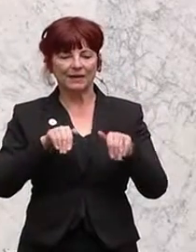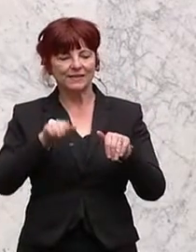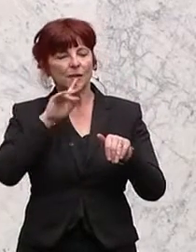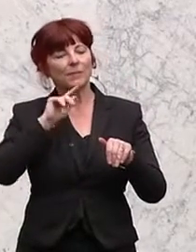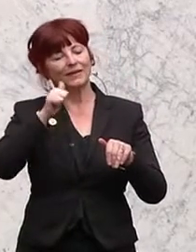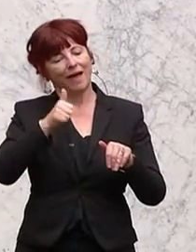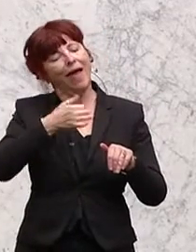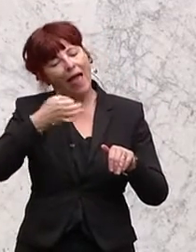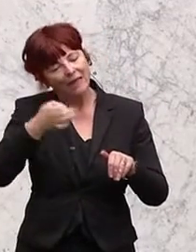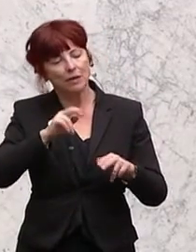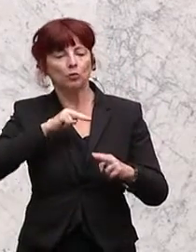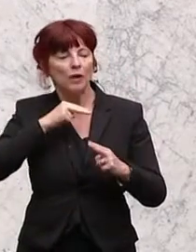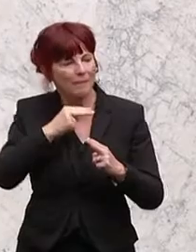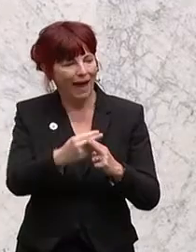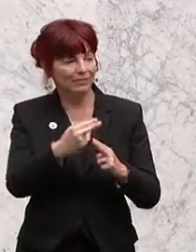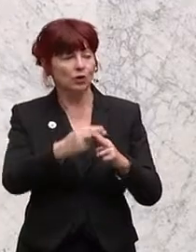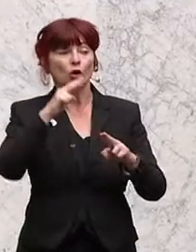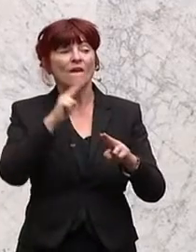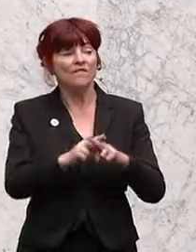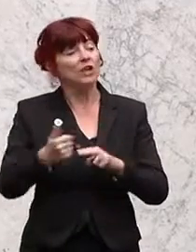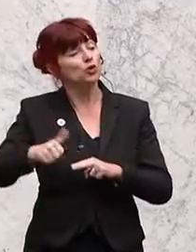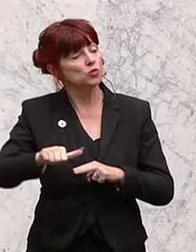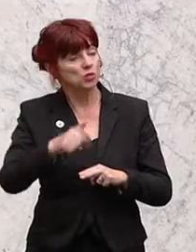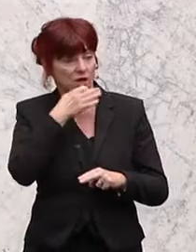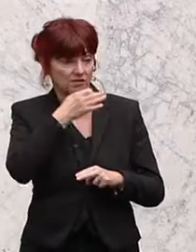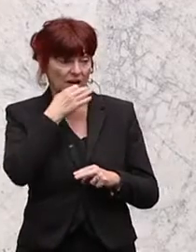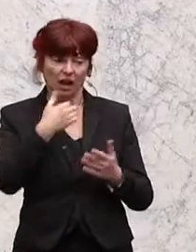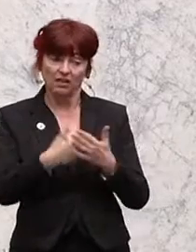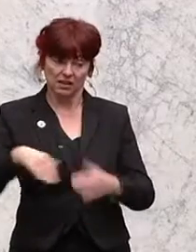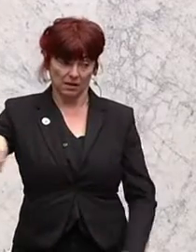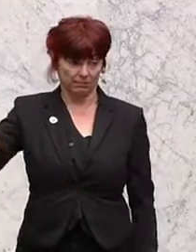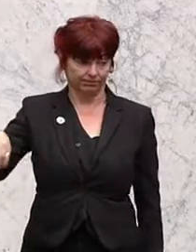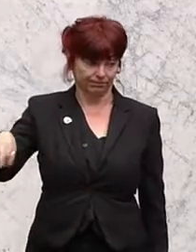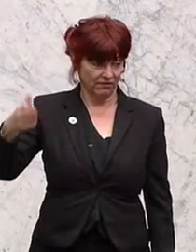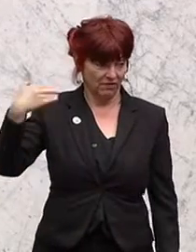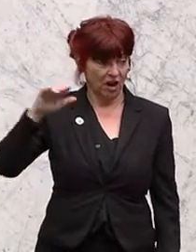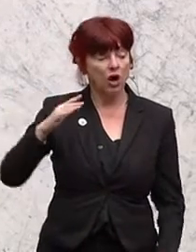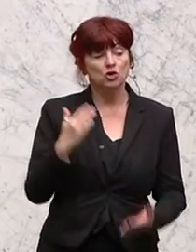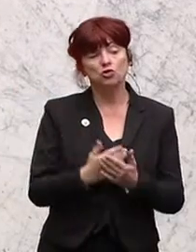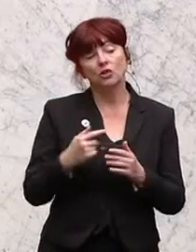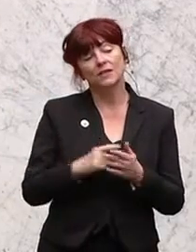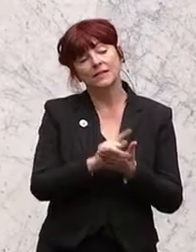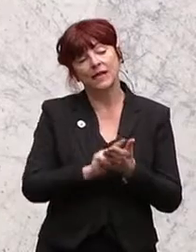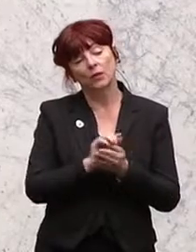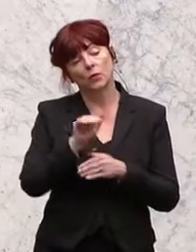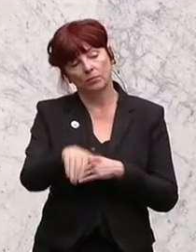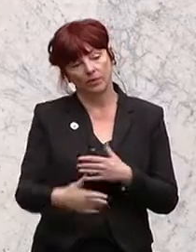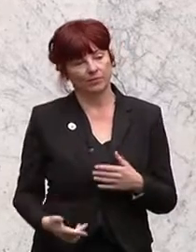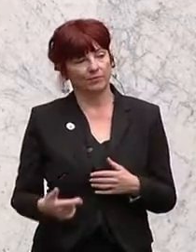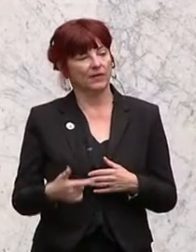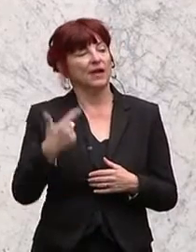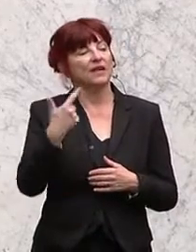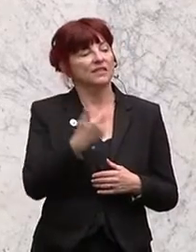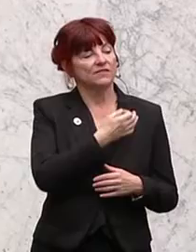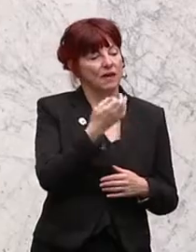zur Beantwortung der Anfrage vorgesehen. Und deshalb läute ich, weil das jetzt weit überzogen war. Zwei Minuten Beantwortung bei